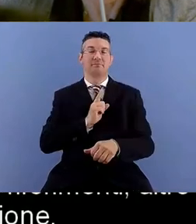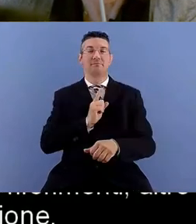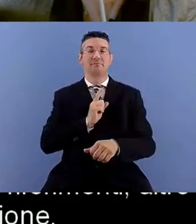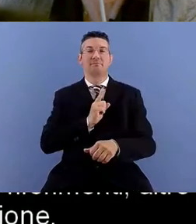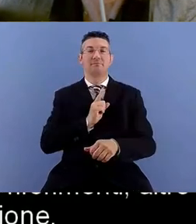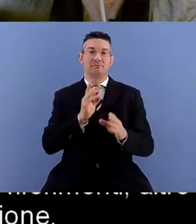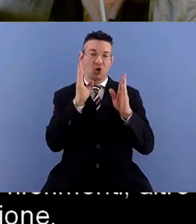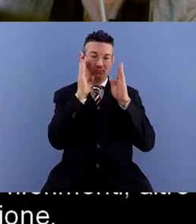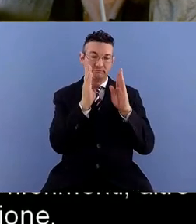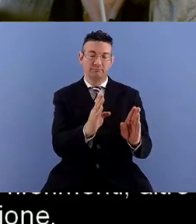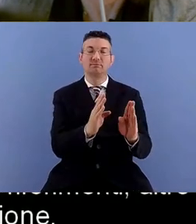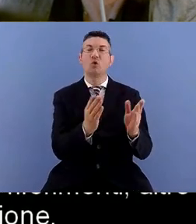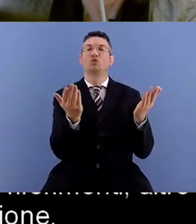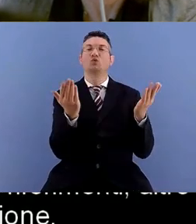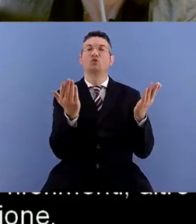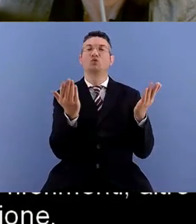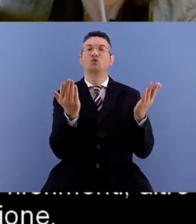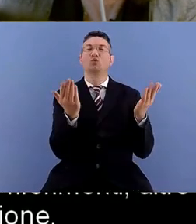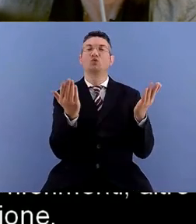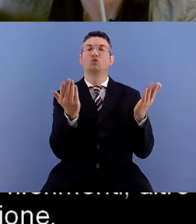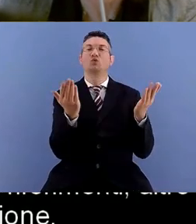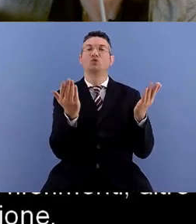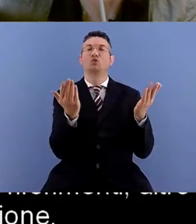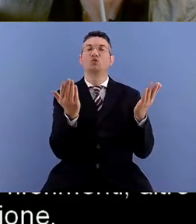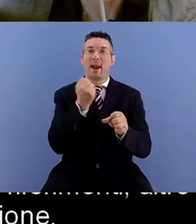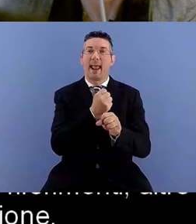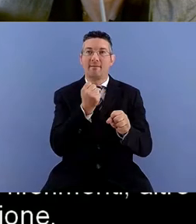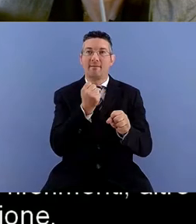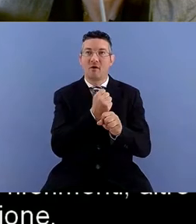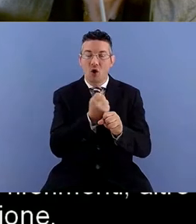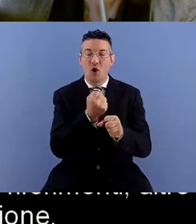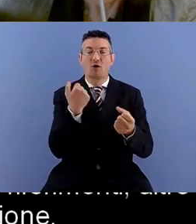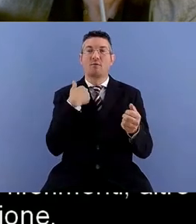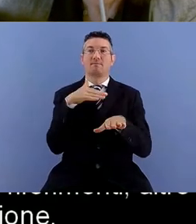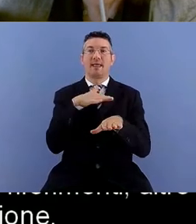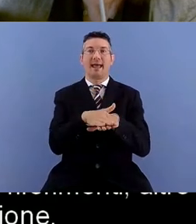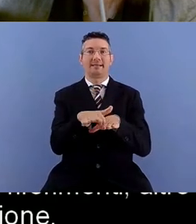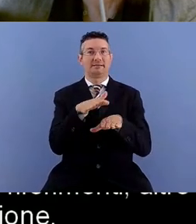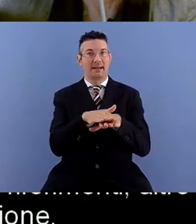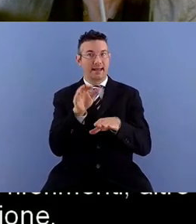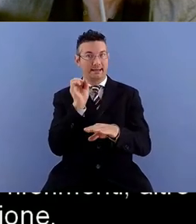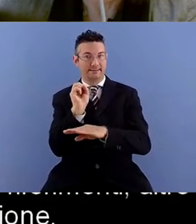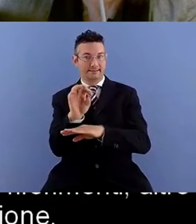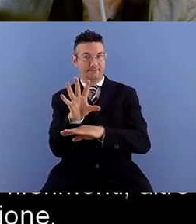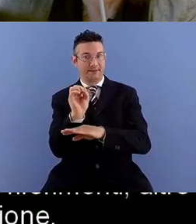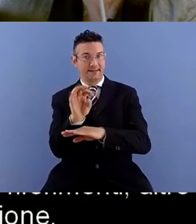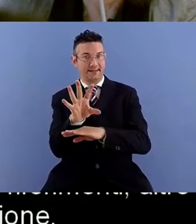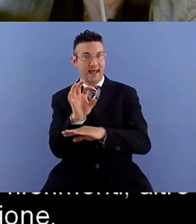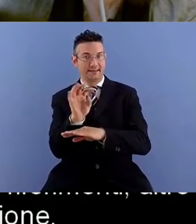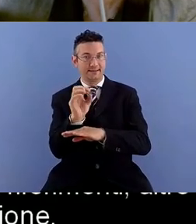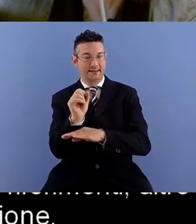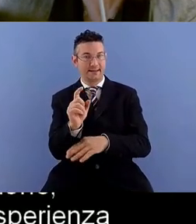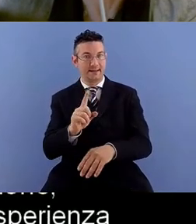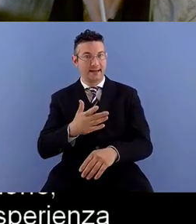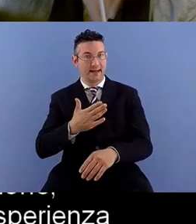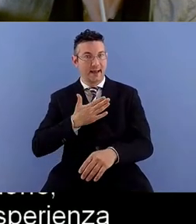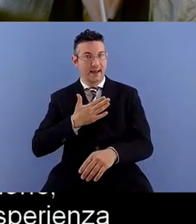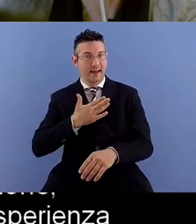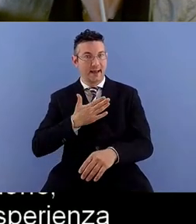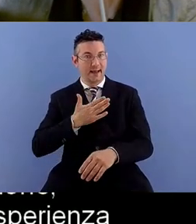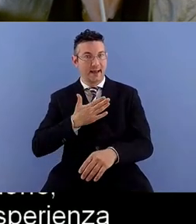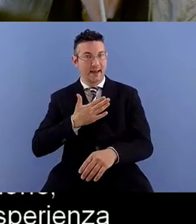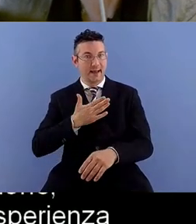studio e di lavoro di esperienza didattica a questo interno anche gli